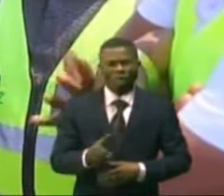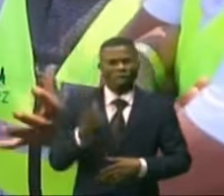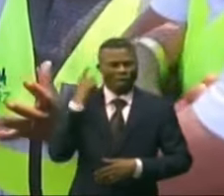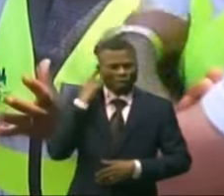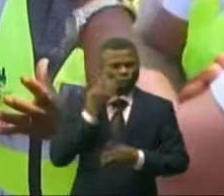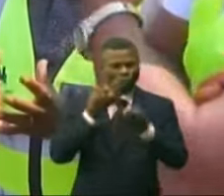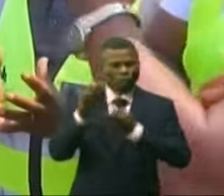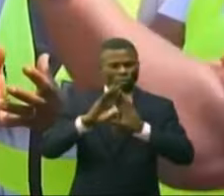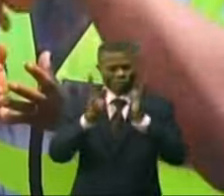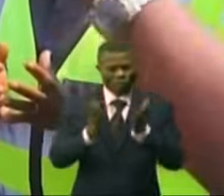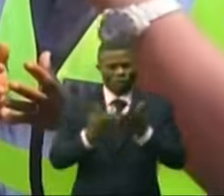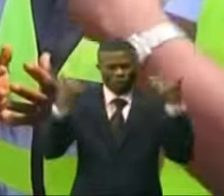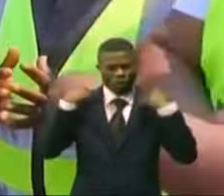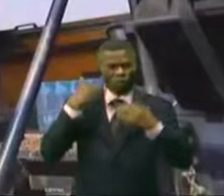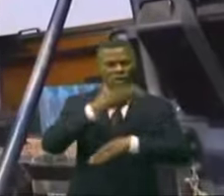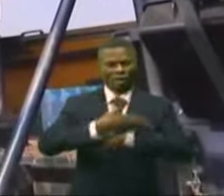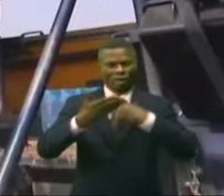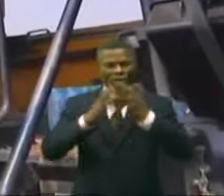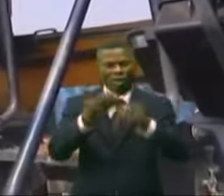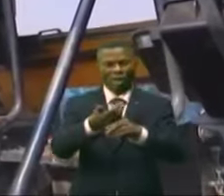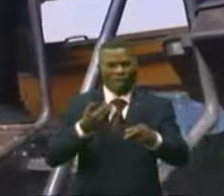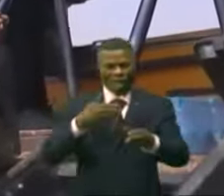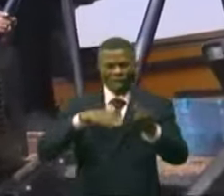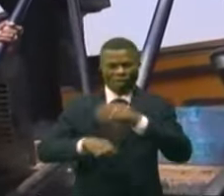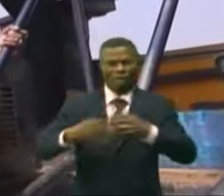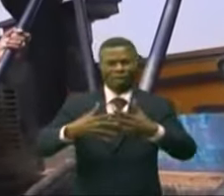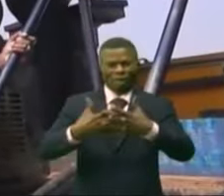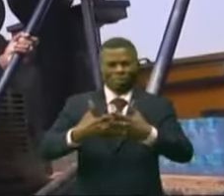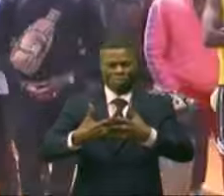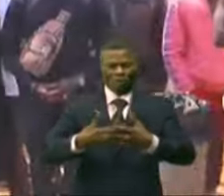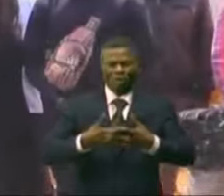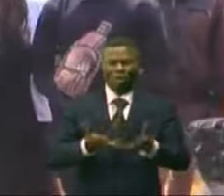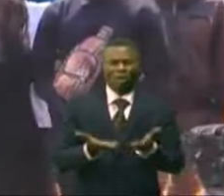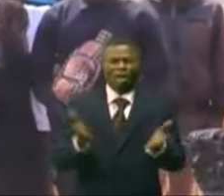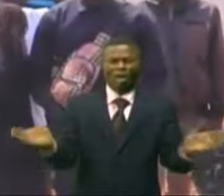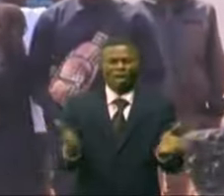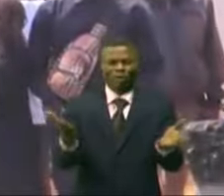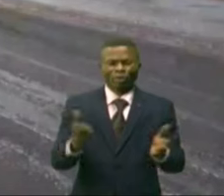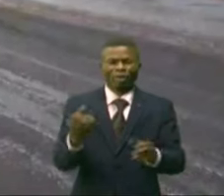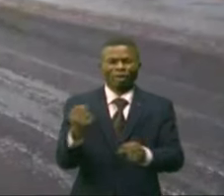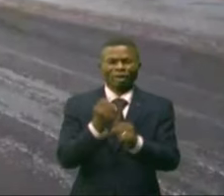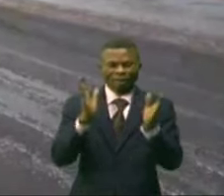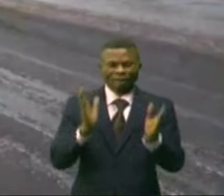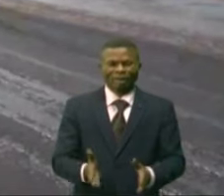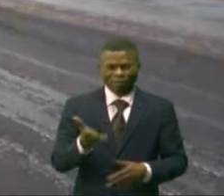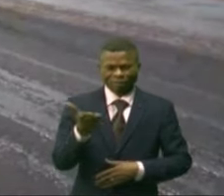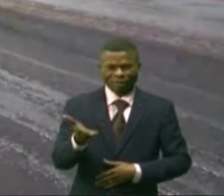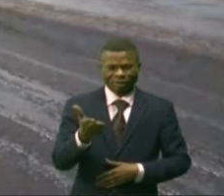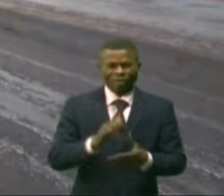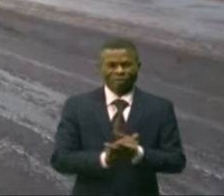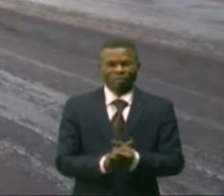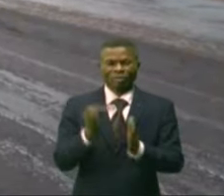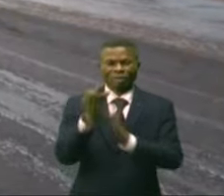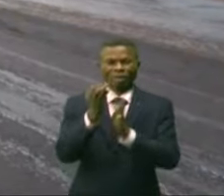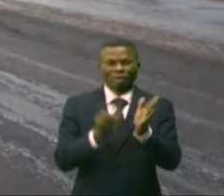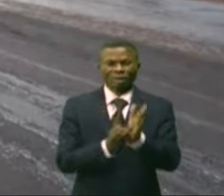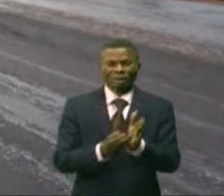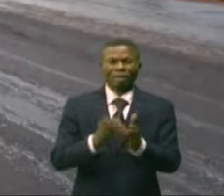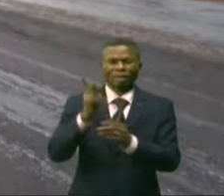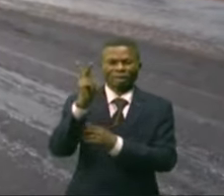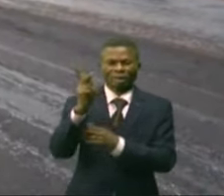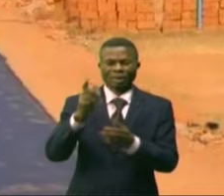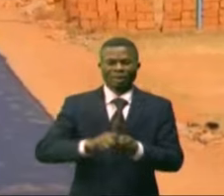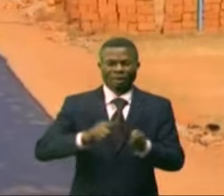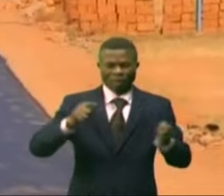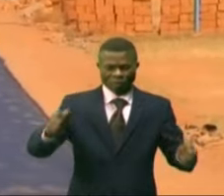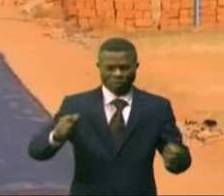claires du chef du chantier avant de monter à bord de la finisseuse pour encourager les ouvriers. C'est plus de 17 kilomètres qui sont concernés.